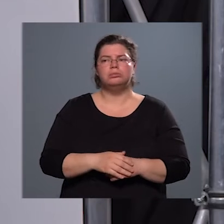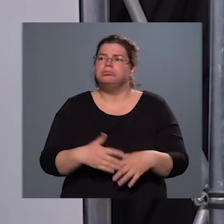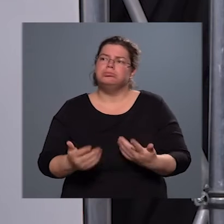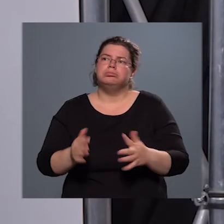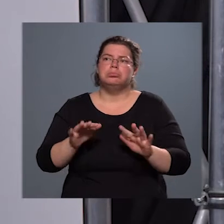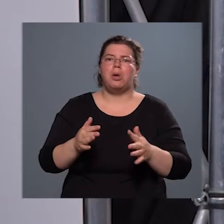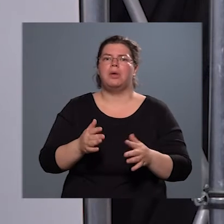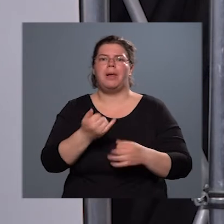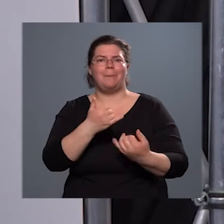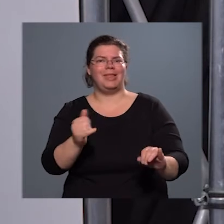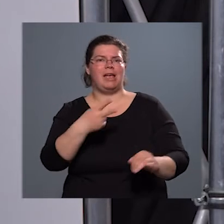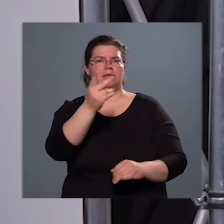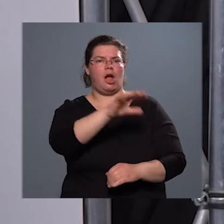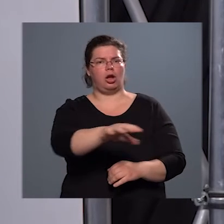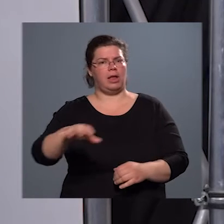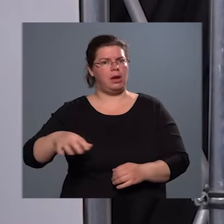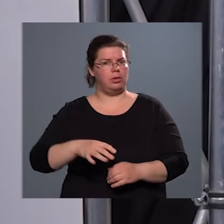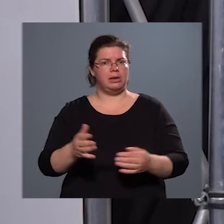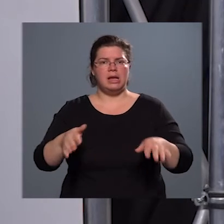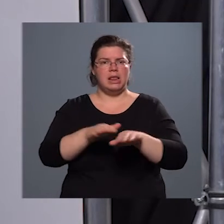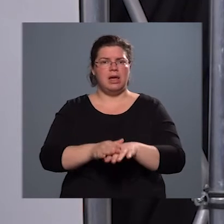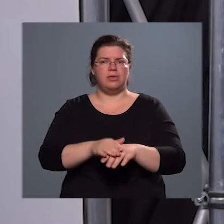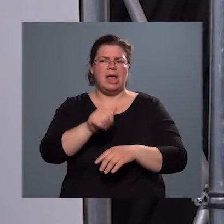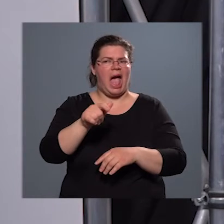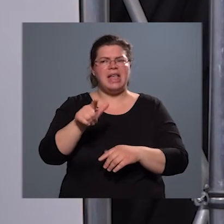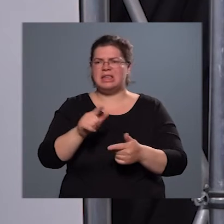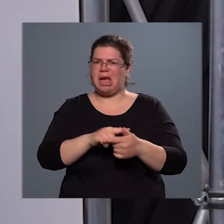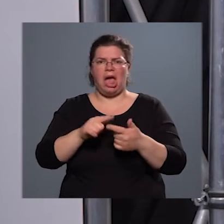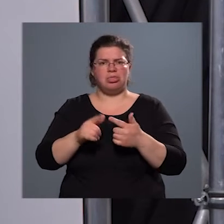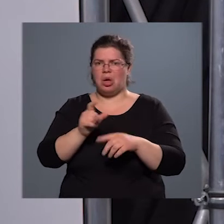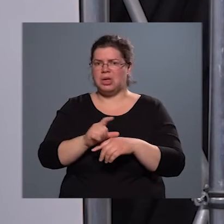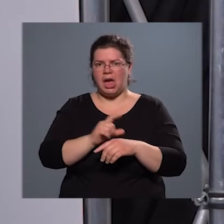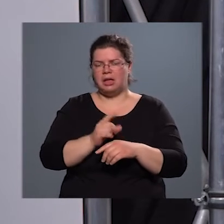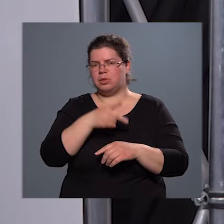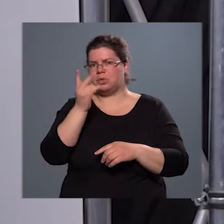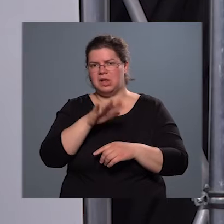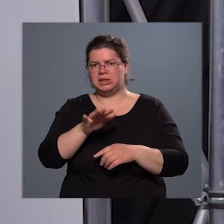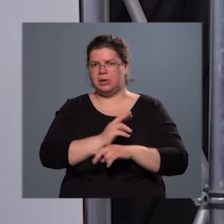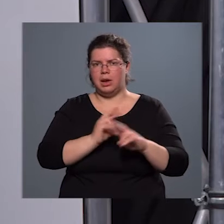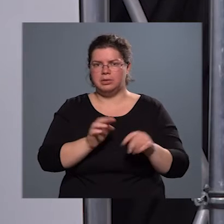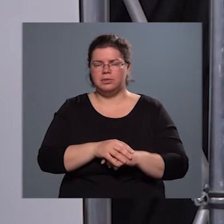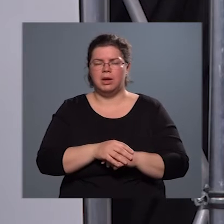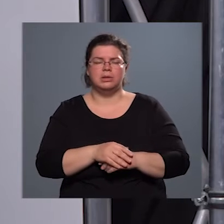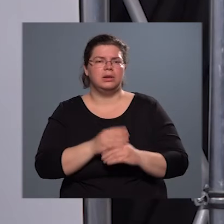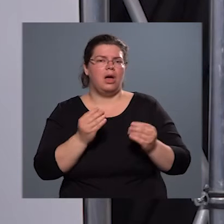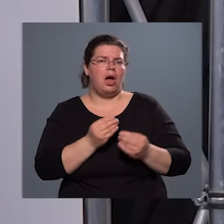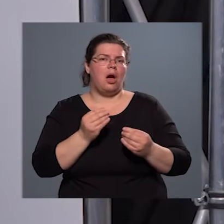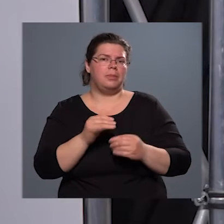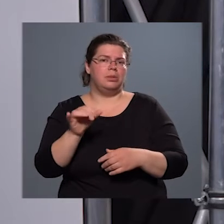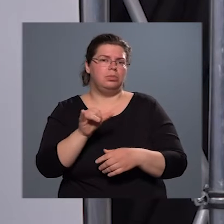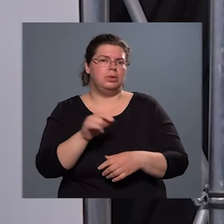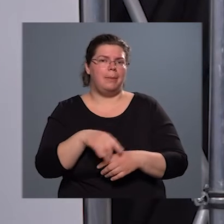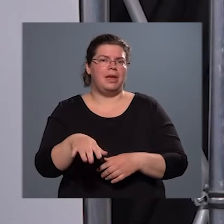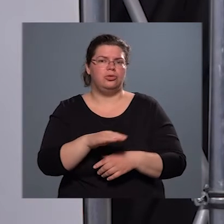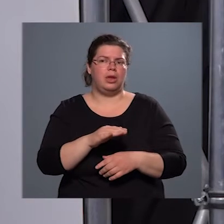majdnem minden szakterületet lefed egy-két hiányzó olyan szakterület van, ami Budapesten